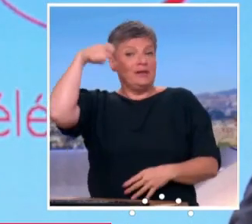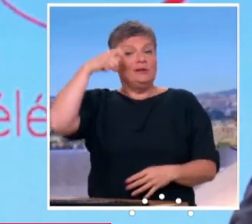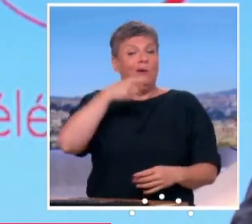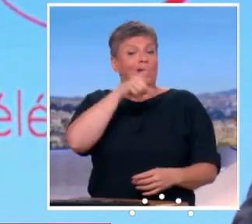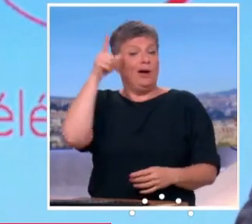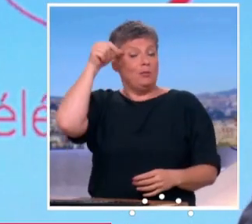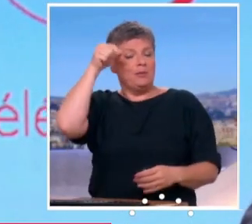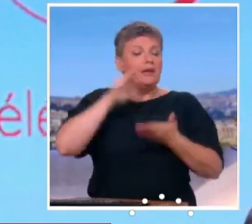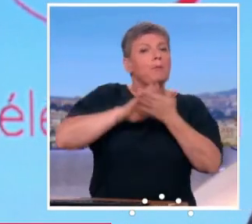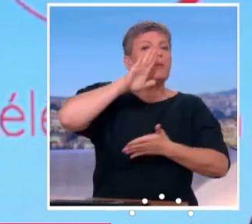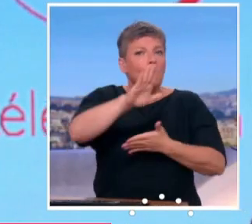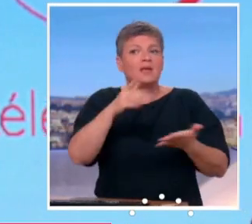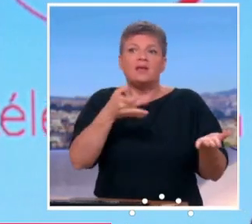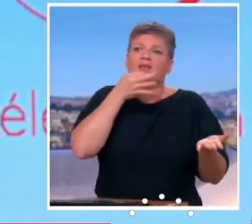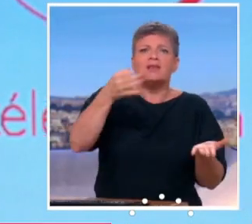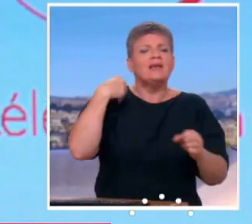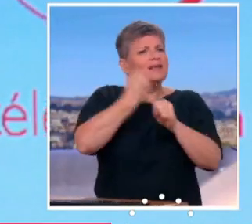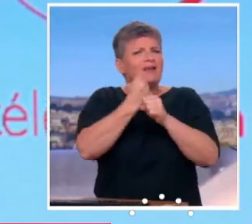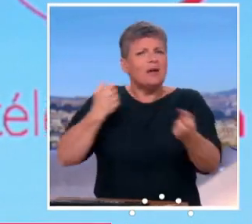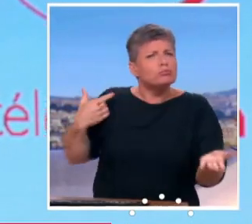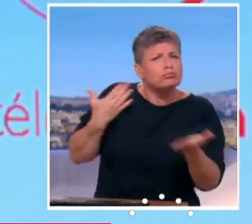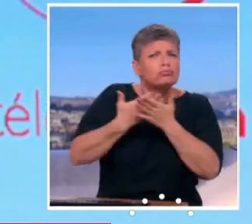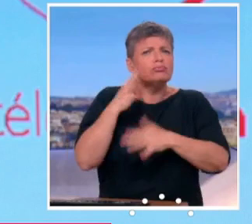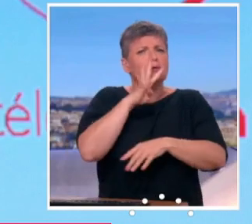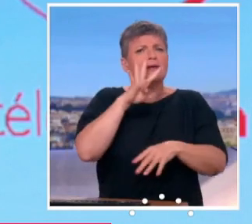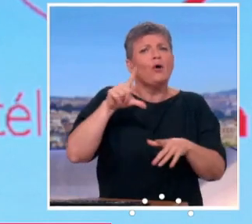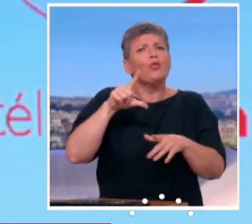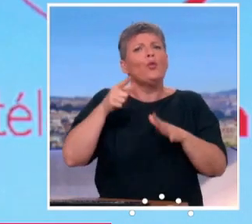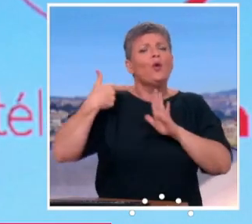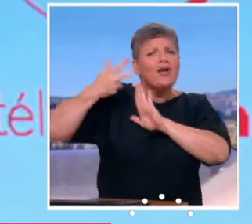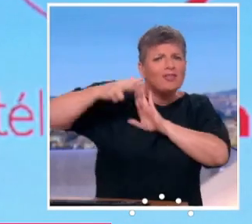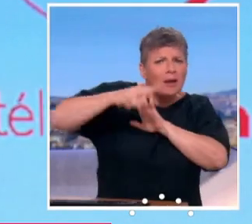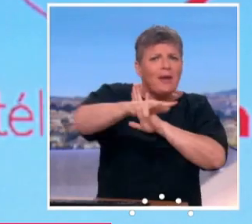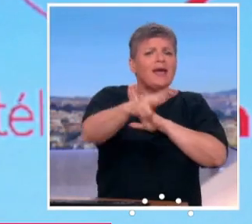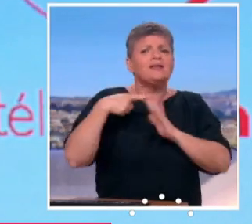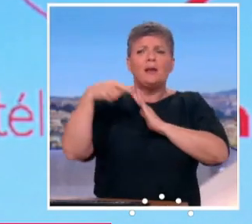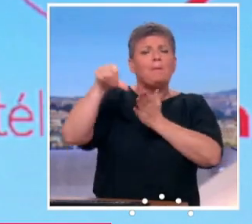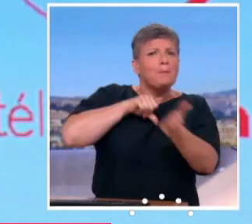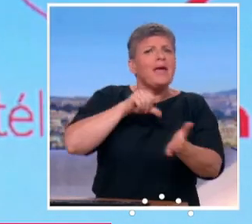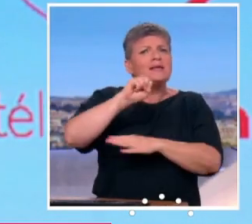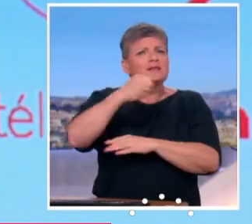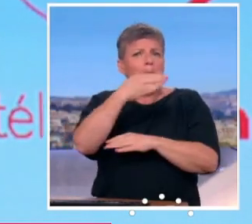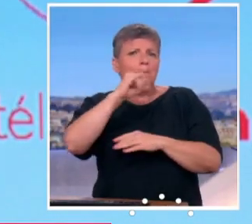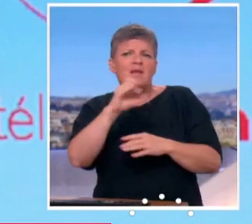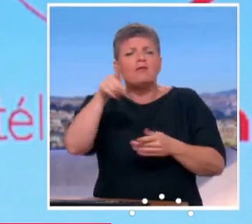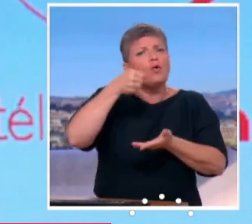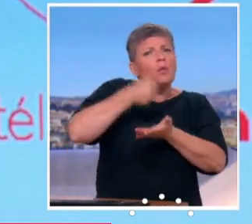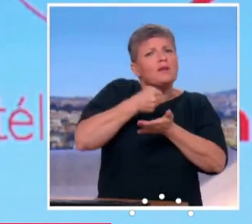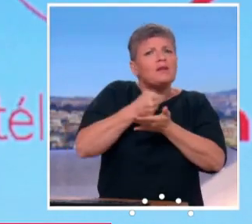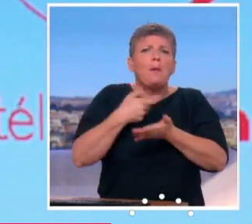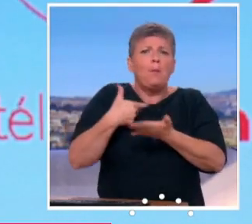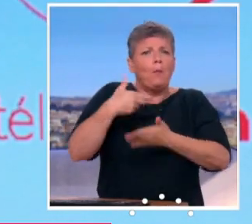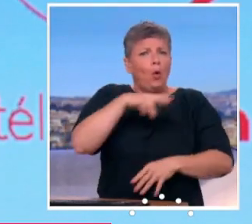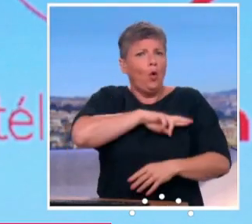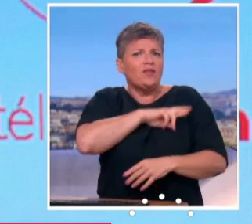c'est de dire que lorsqu'on a fait toute une carrière, une carrière complète, 42 annuités aujourd'hui, 43 demain payés au SMIC, qu'il faut avoir une retraite au moins égale à 85% du SMIC,